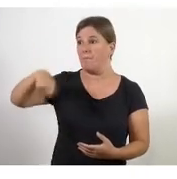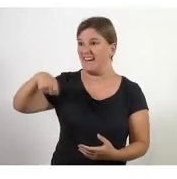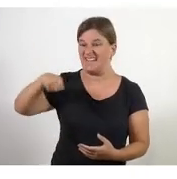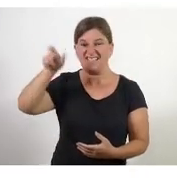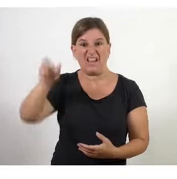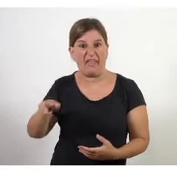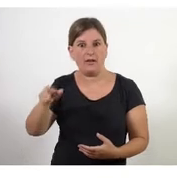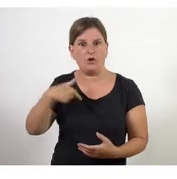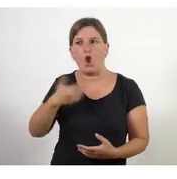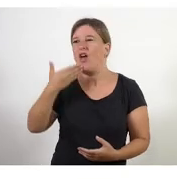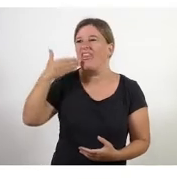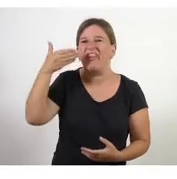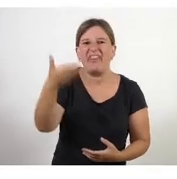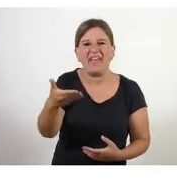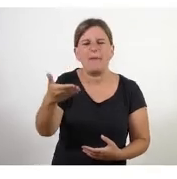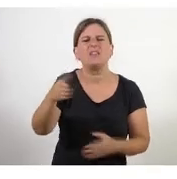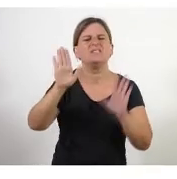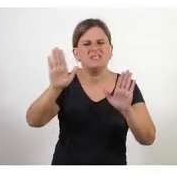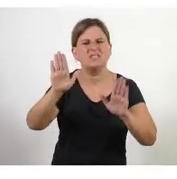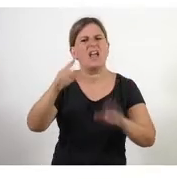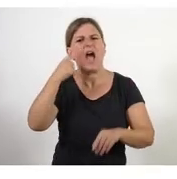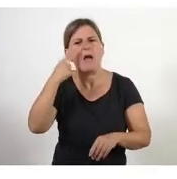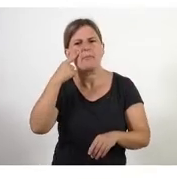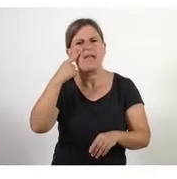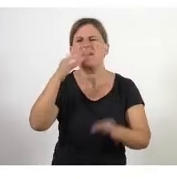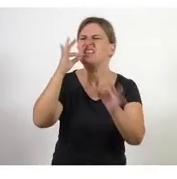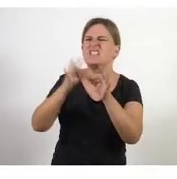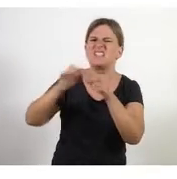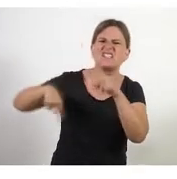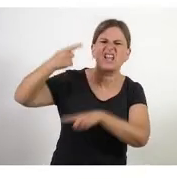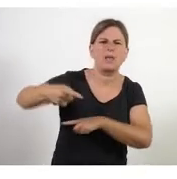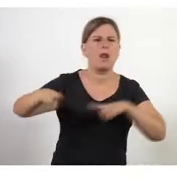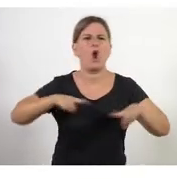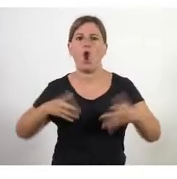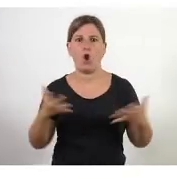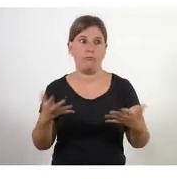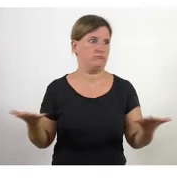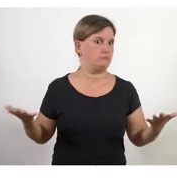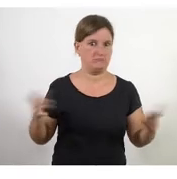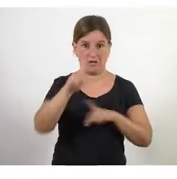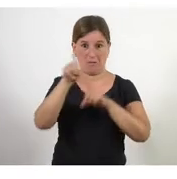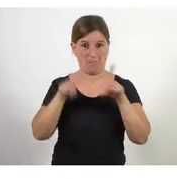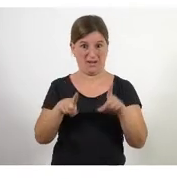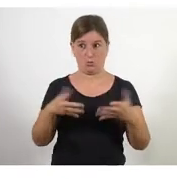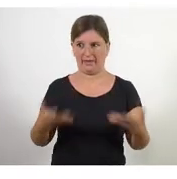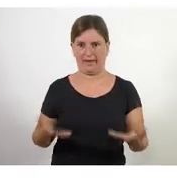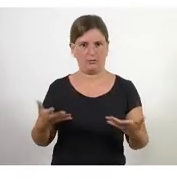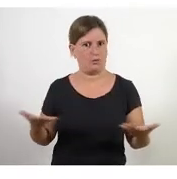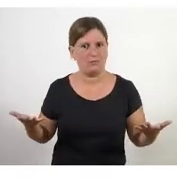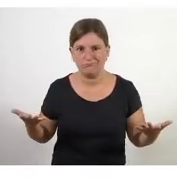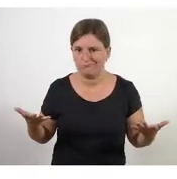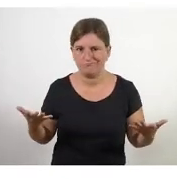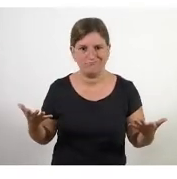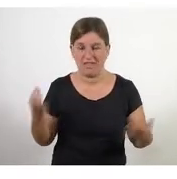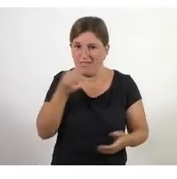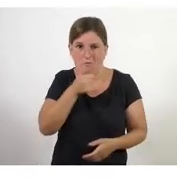presidenta de l'organització no li pots demanar escolta però i què farem al setembre? Aquesta pregunta avui en dia és una pregunta que l'has